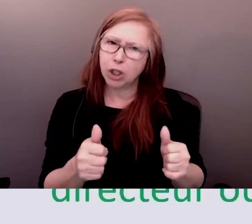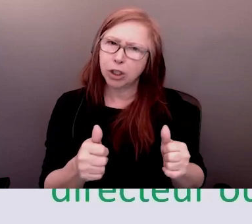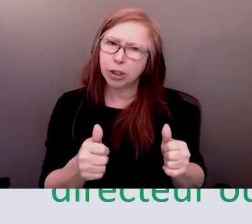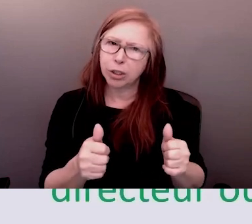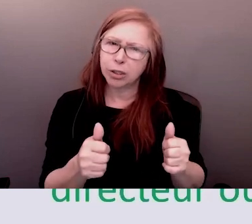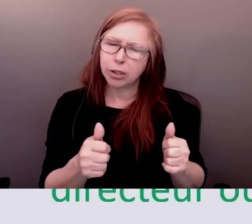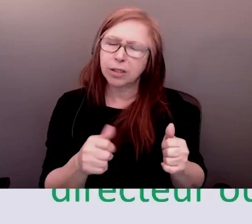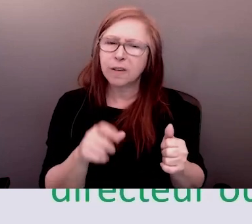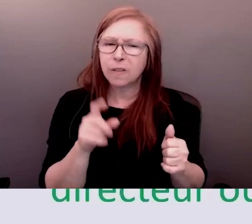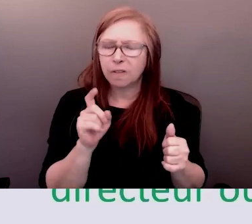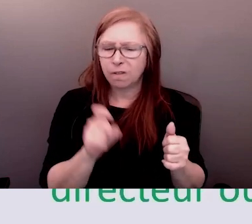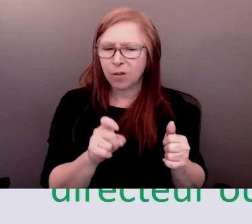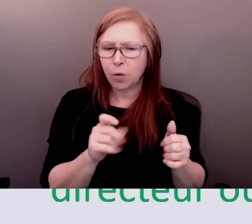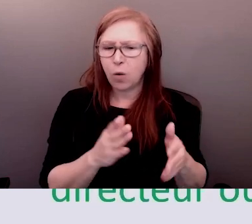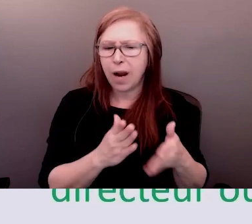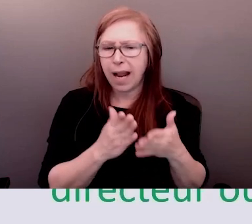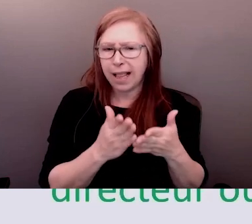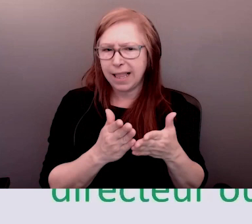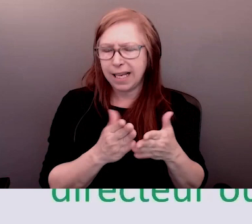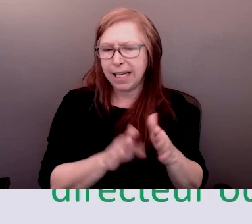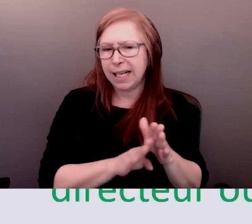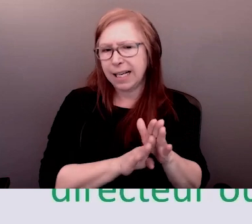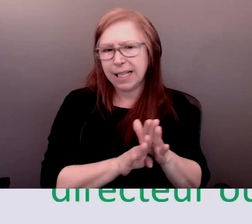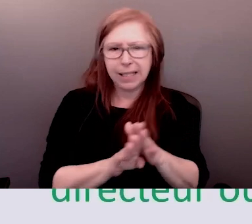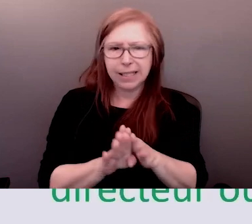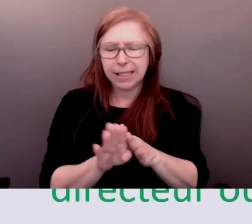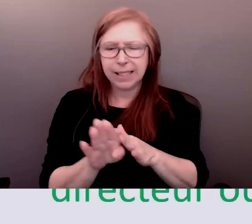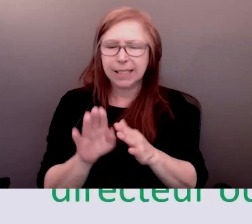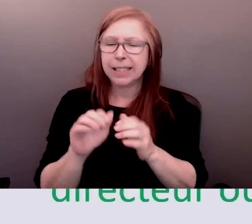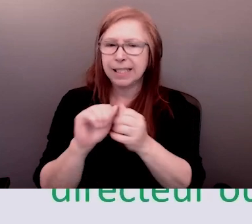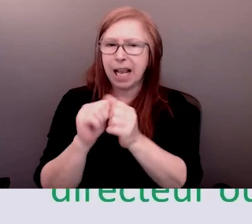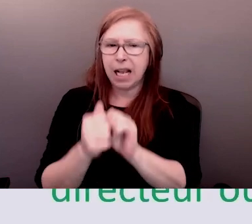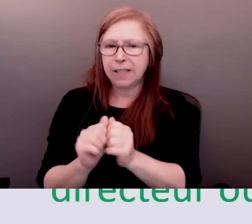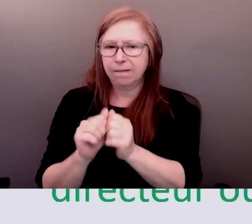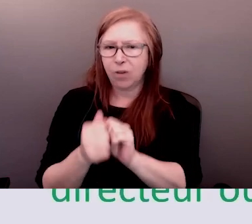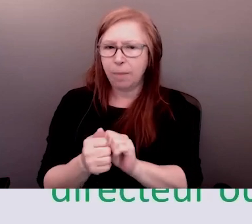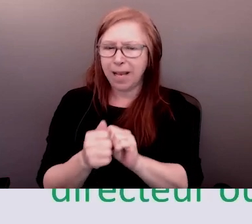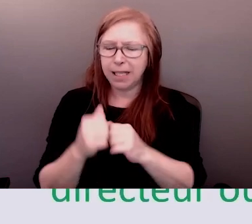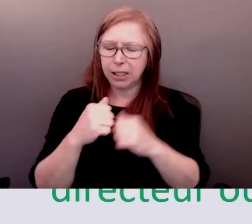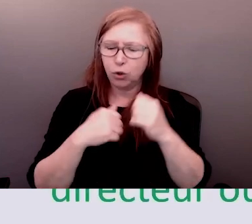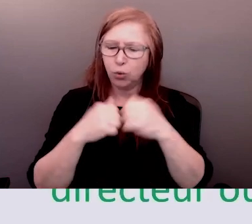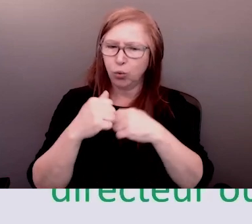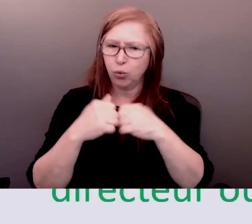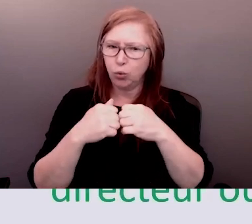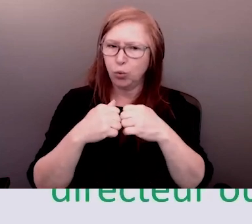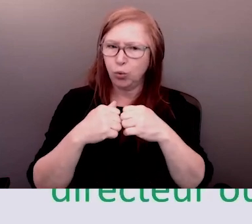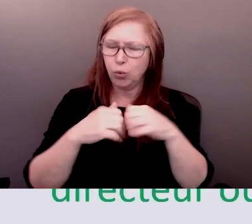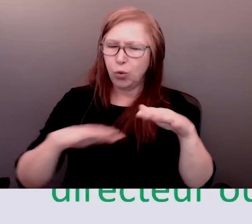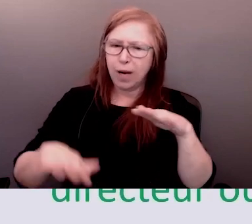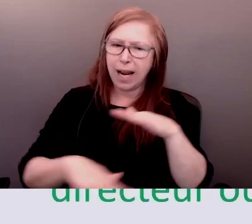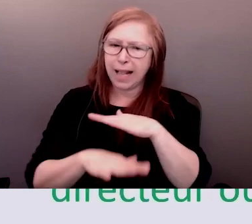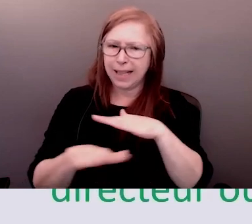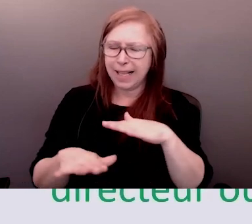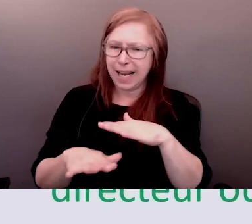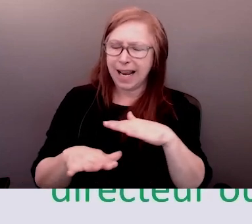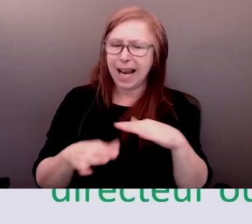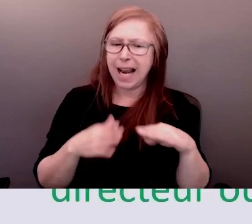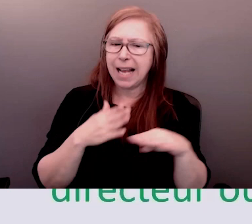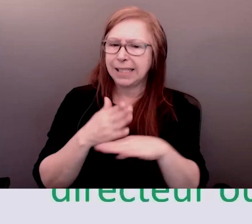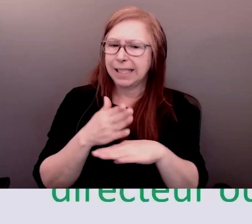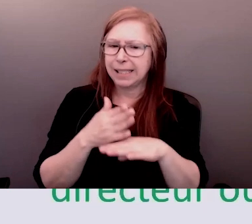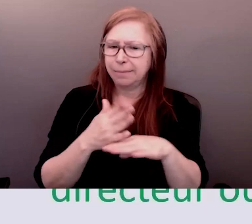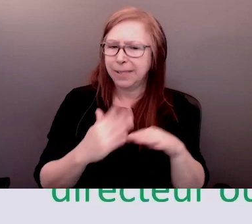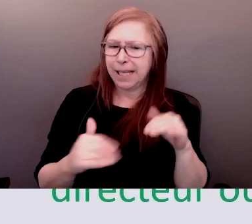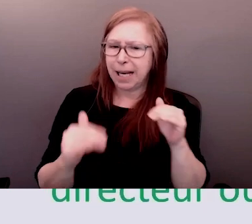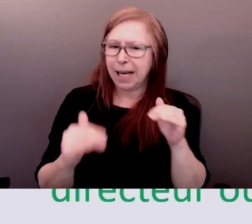les idées pour l'action donc voilà nous avons deux autres maintenant je vais en faire une partie et